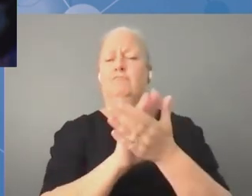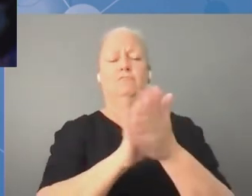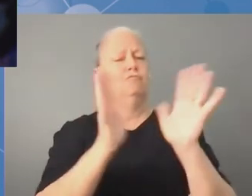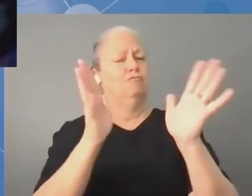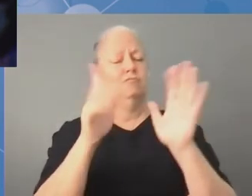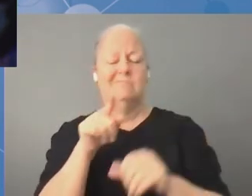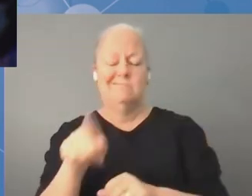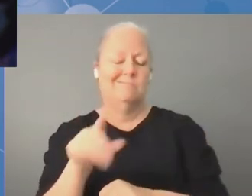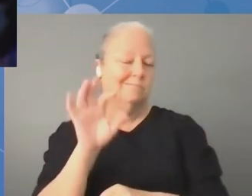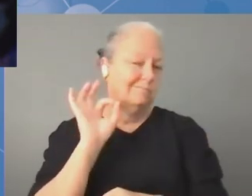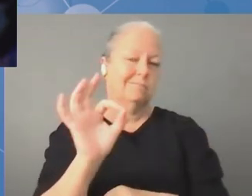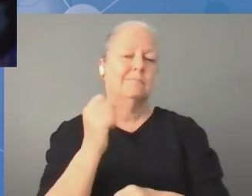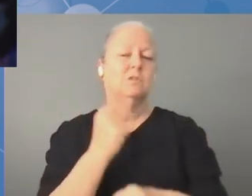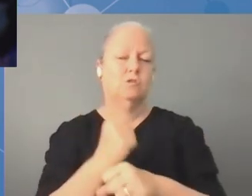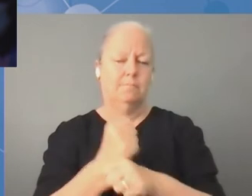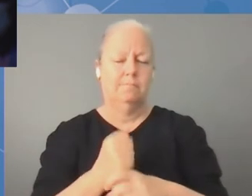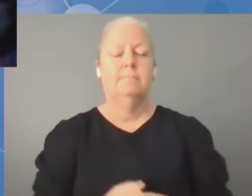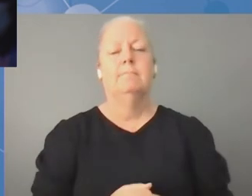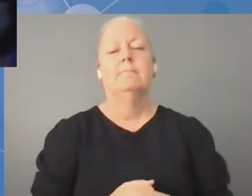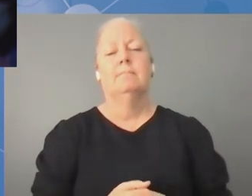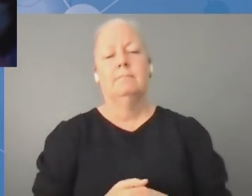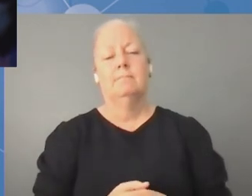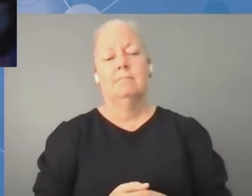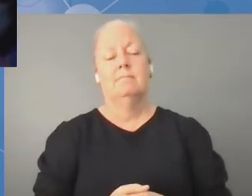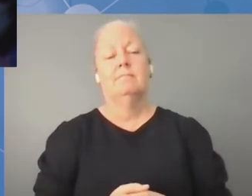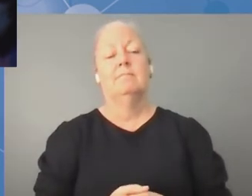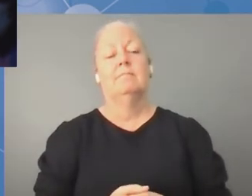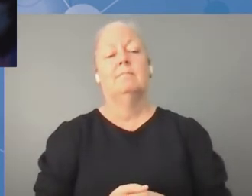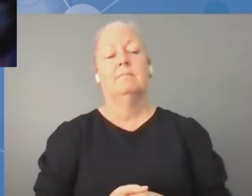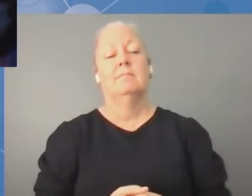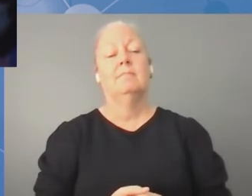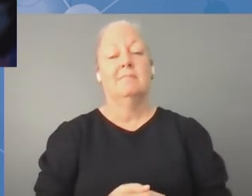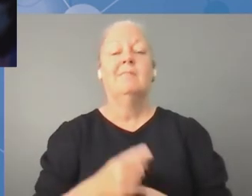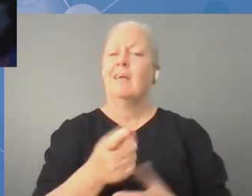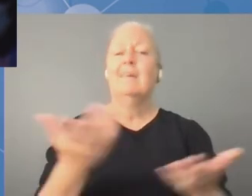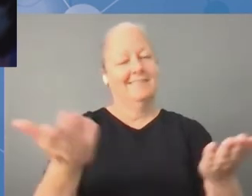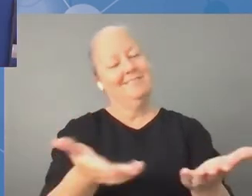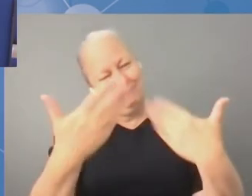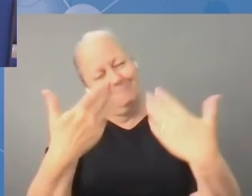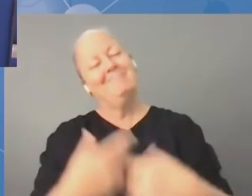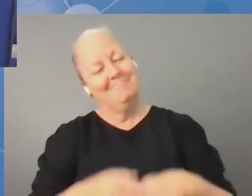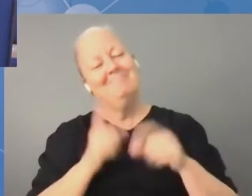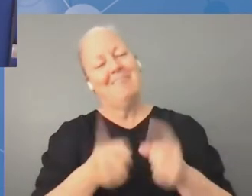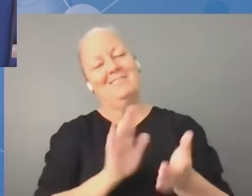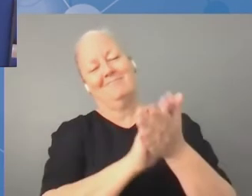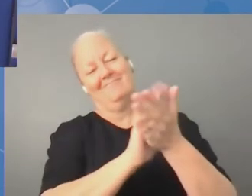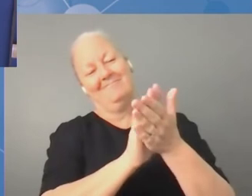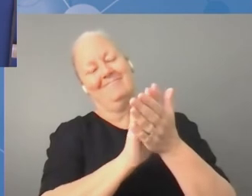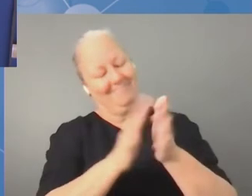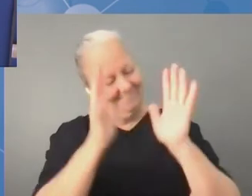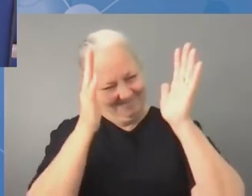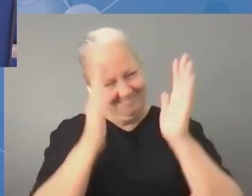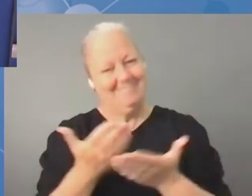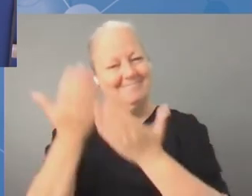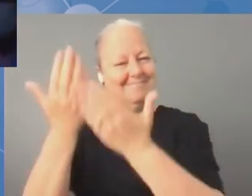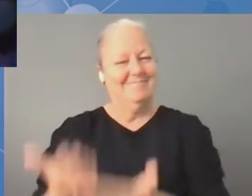wypracować Sorinie i jej zespołowi. Zasłużyli oni na gromkie brawa, zatem tak, tak, poproszę o gromkie brawa dla Soriny i